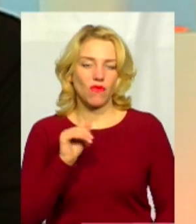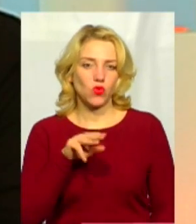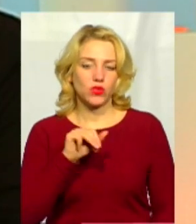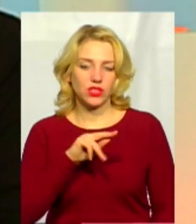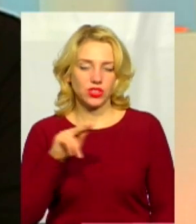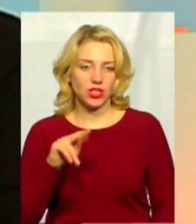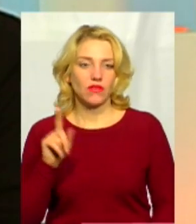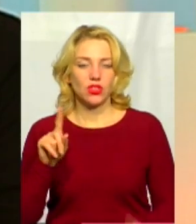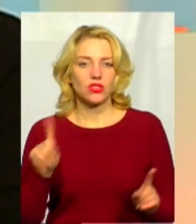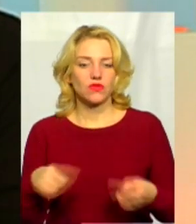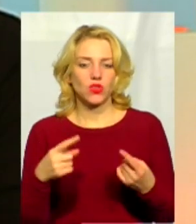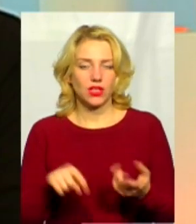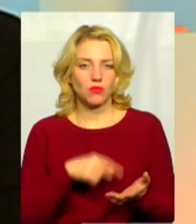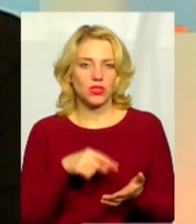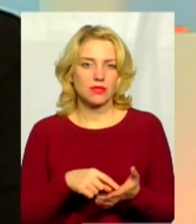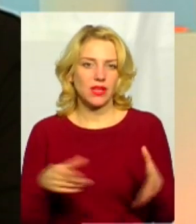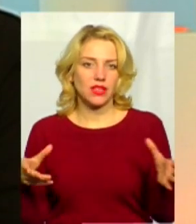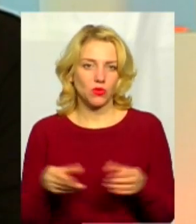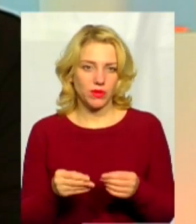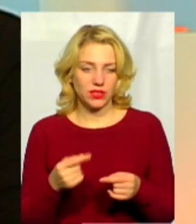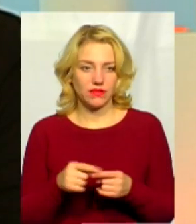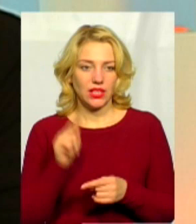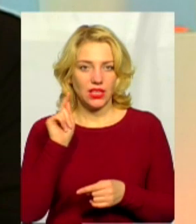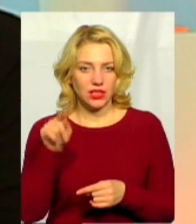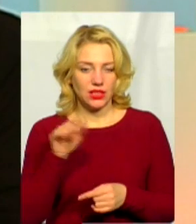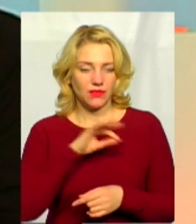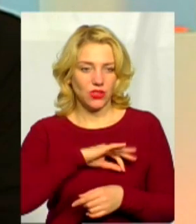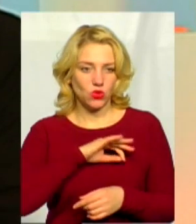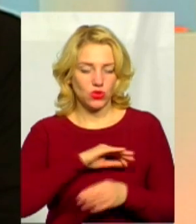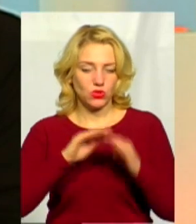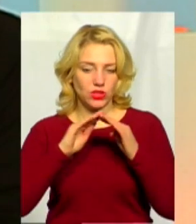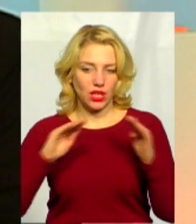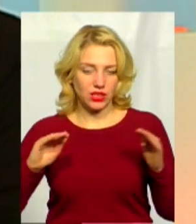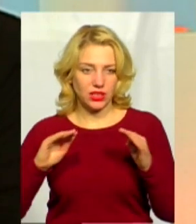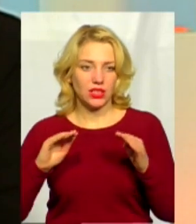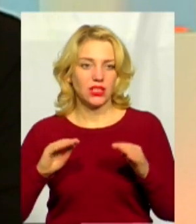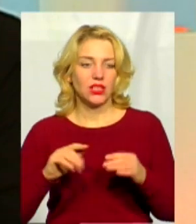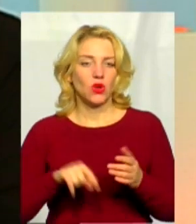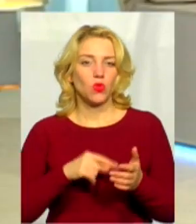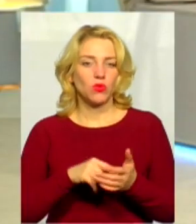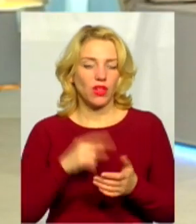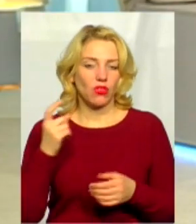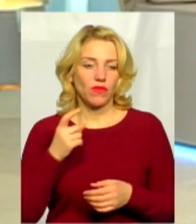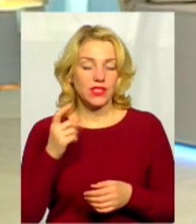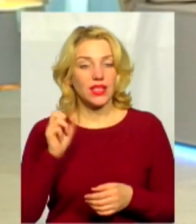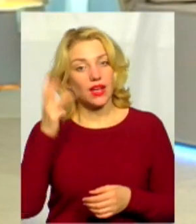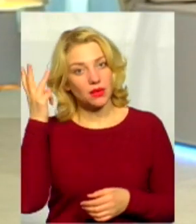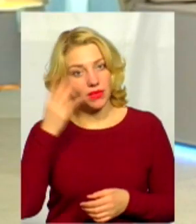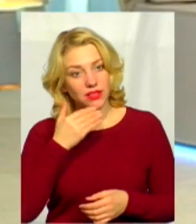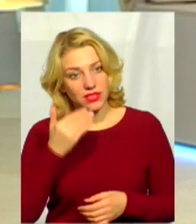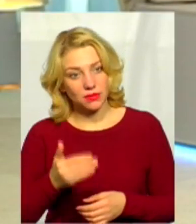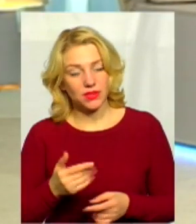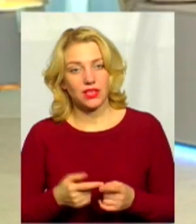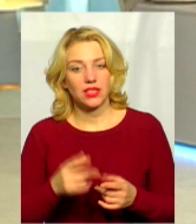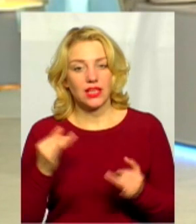кооператив, муніципальний, там, де використовують дахи комунальної власності. А хмельницький, він зацікавив в такому